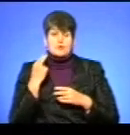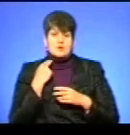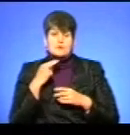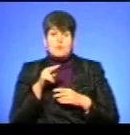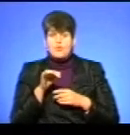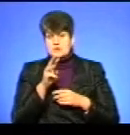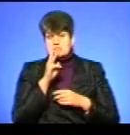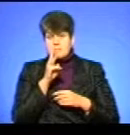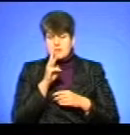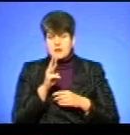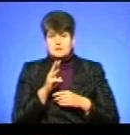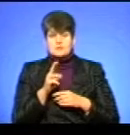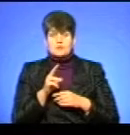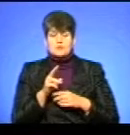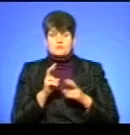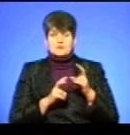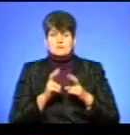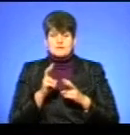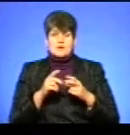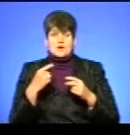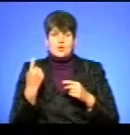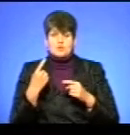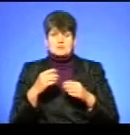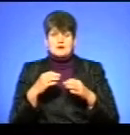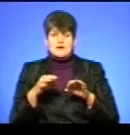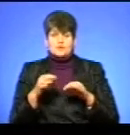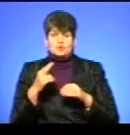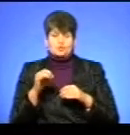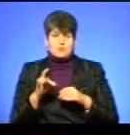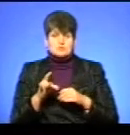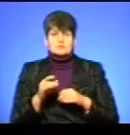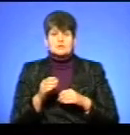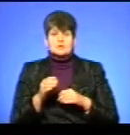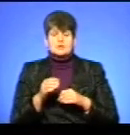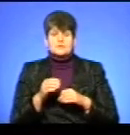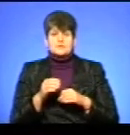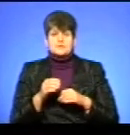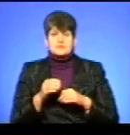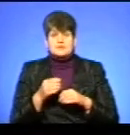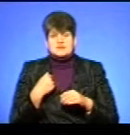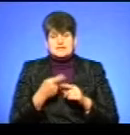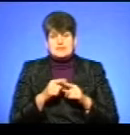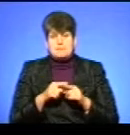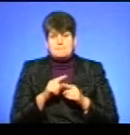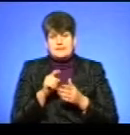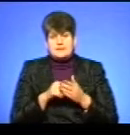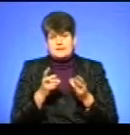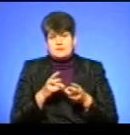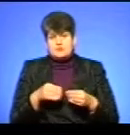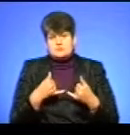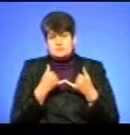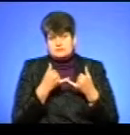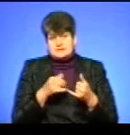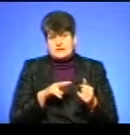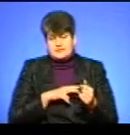заробітній платі у підприємстві Облафтодор. Я думаю, що це питання коректно було поставити директору. І тільки що